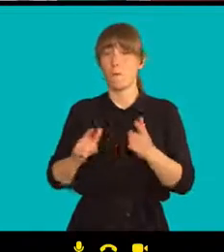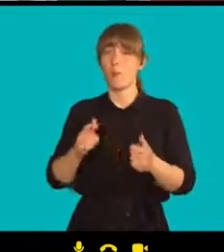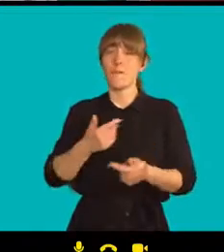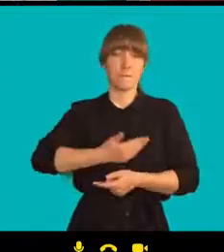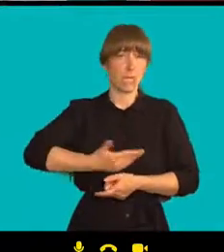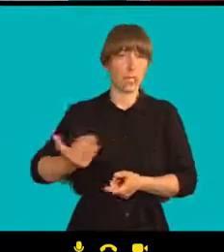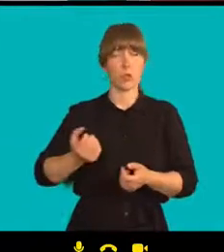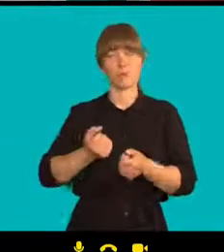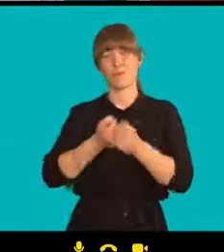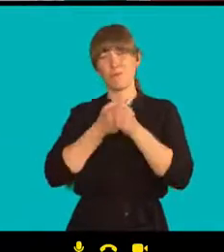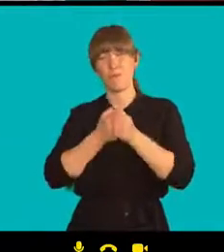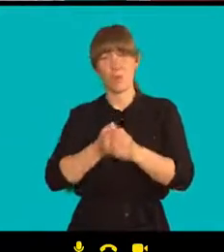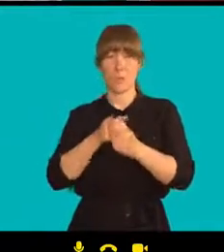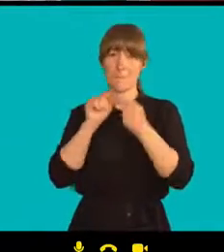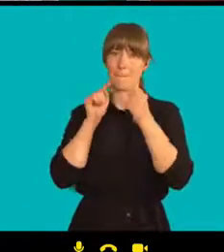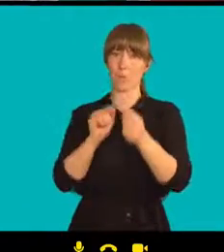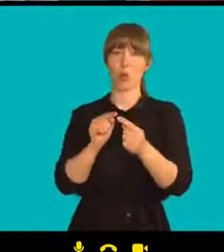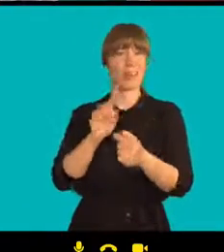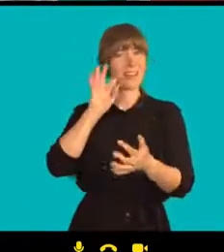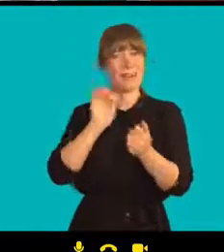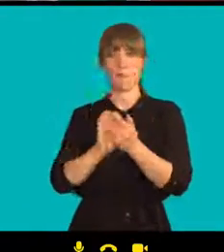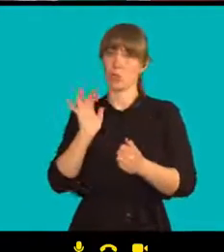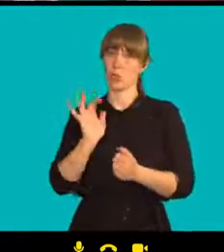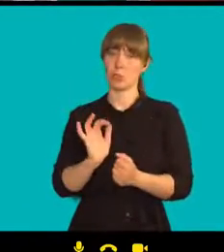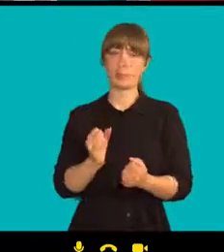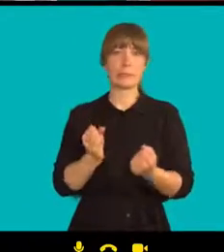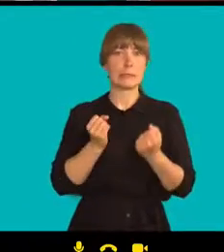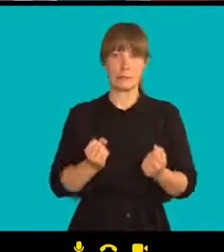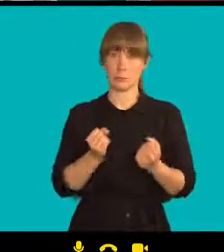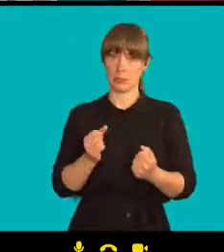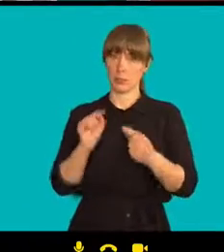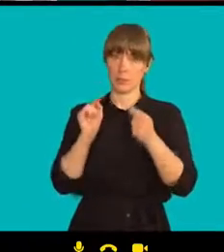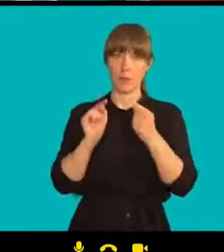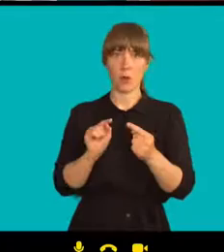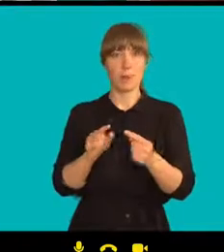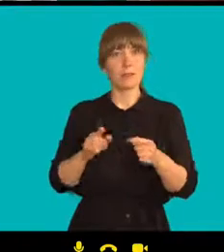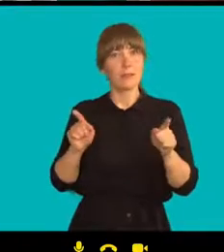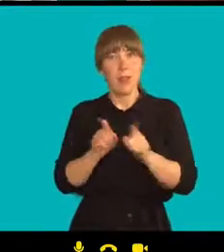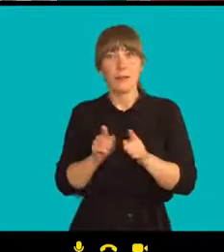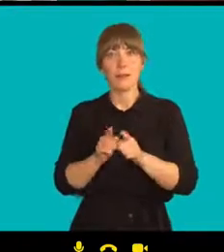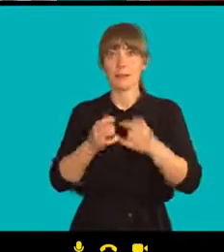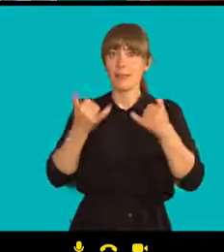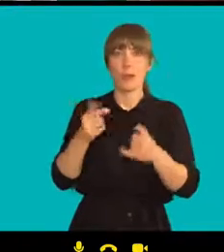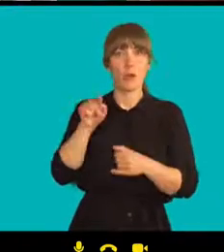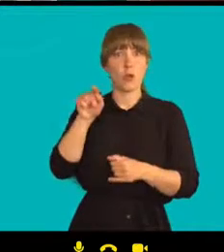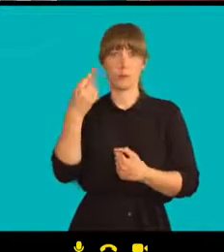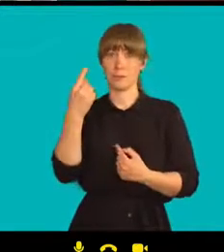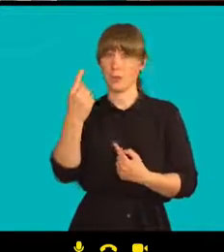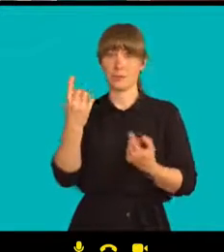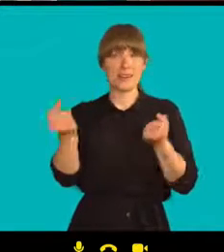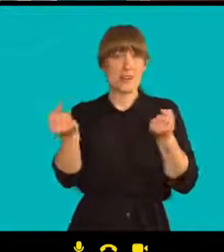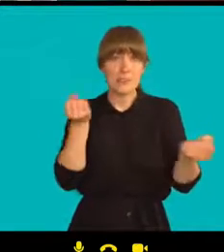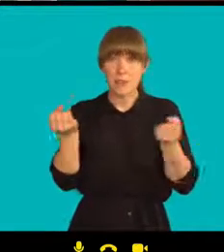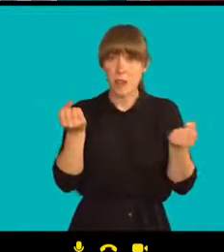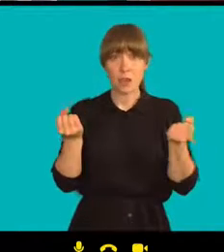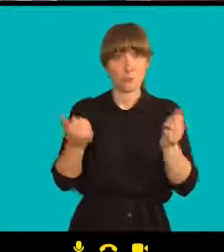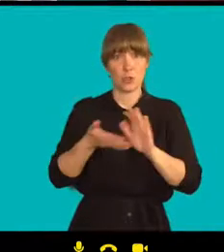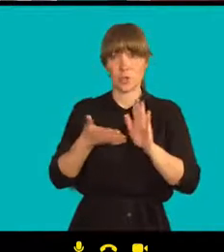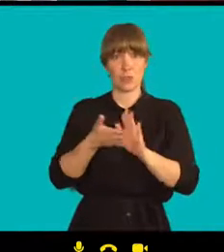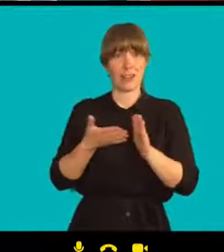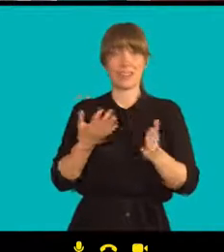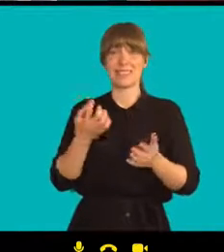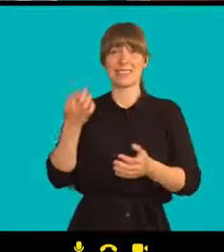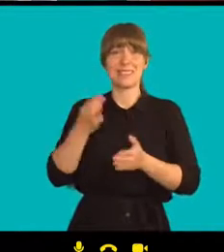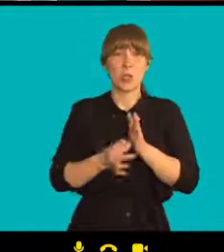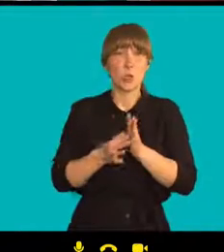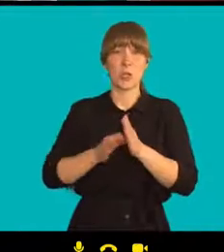obrovská. A i to, jak třeba nezvládá současnou situaci, tady jme nás ohledem na řešení sociálních a